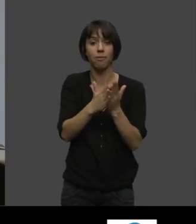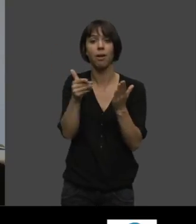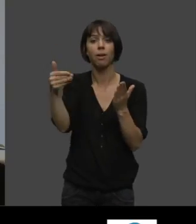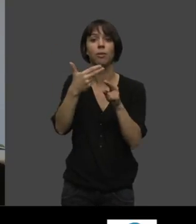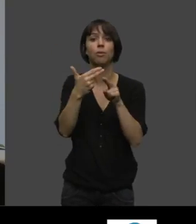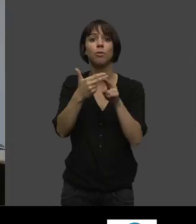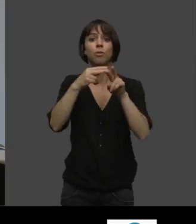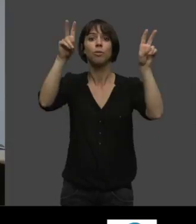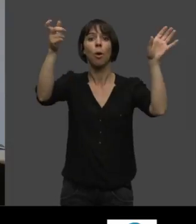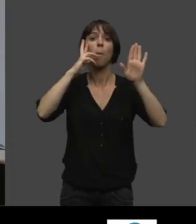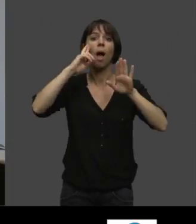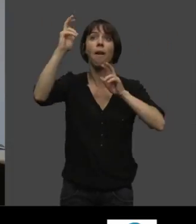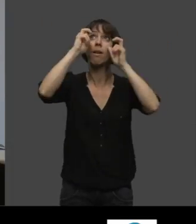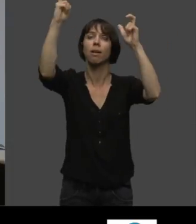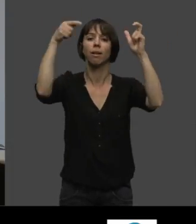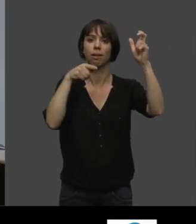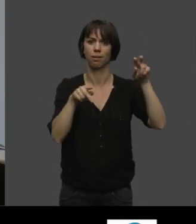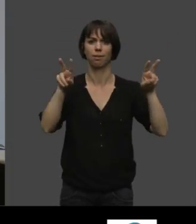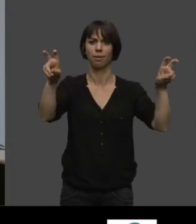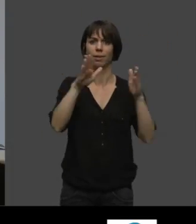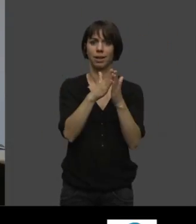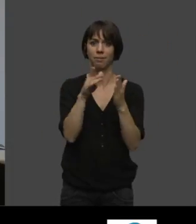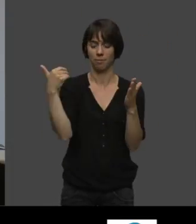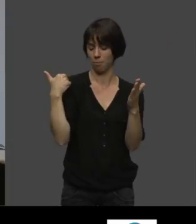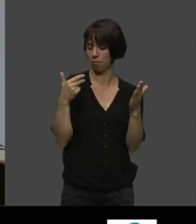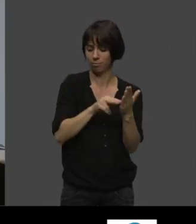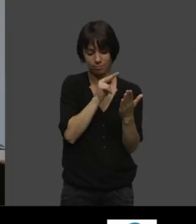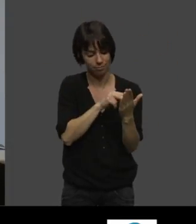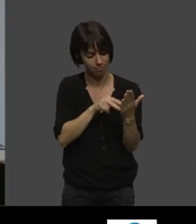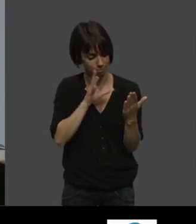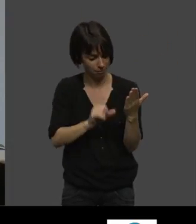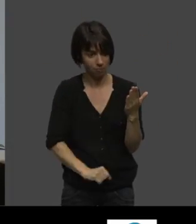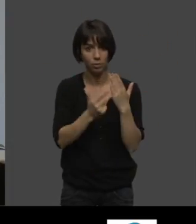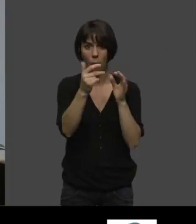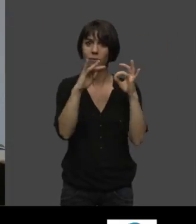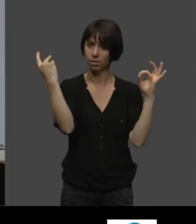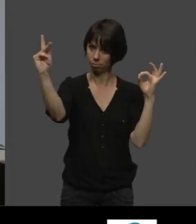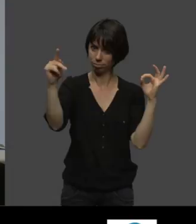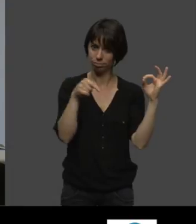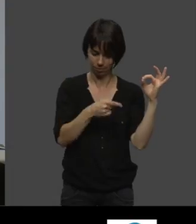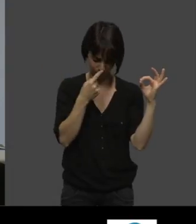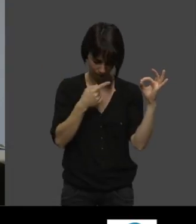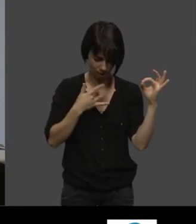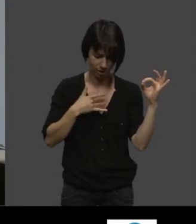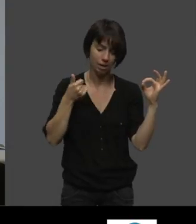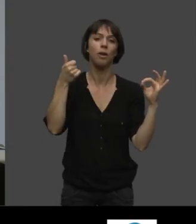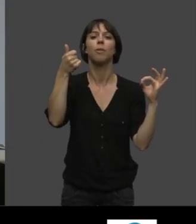Et il y a trois phrases qui m'ont intéressée. Donc, vous proposez que pour réduire